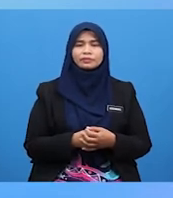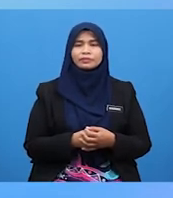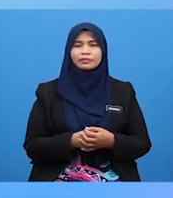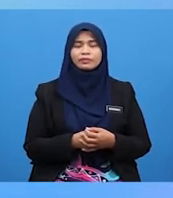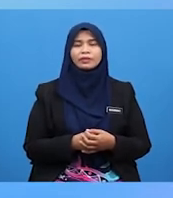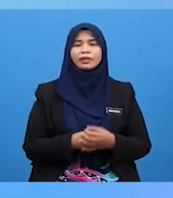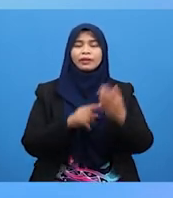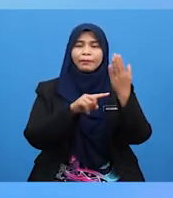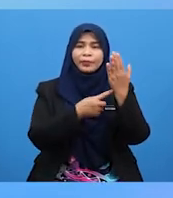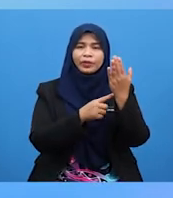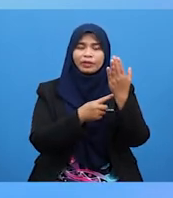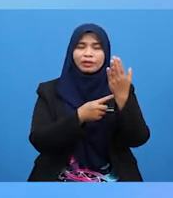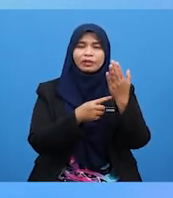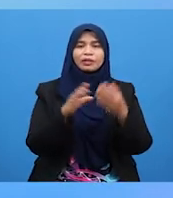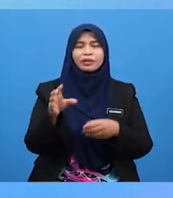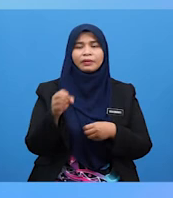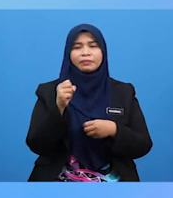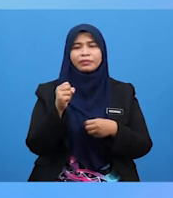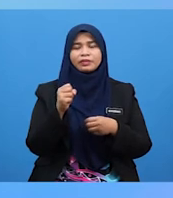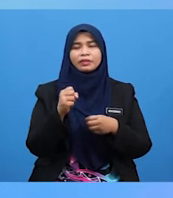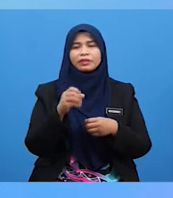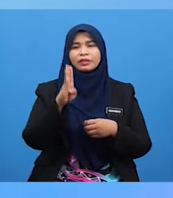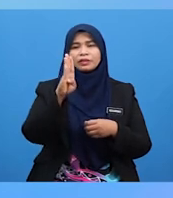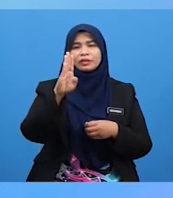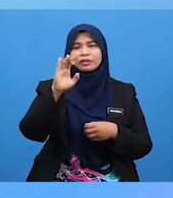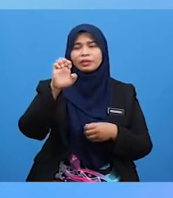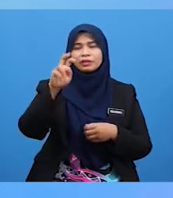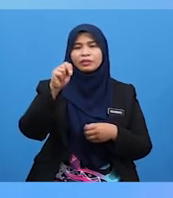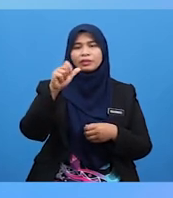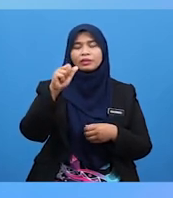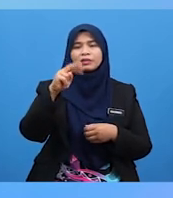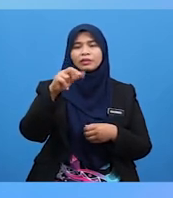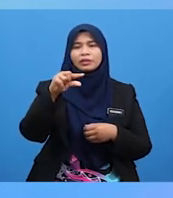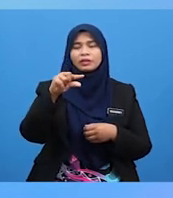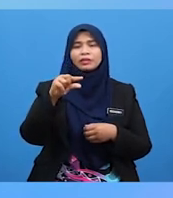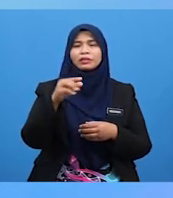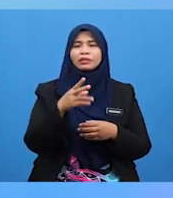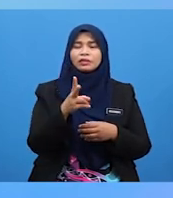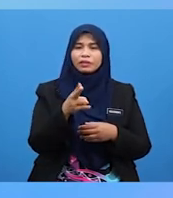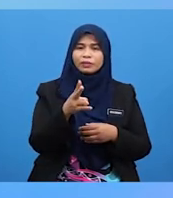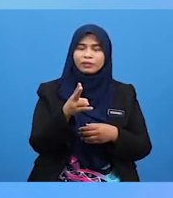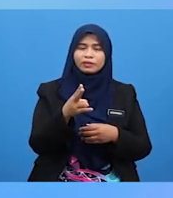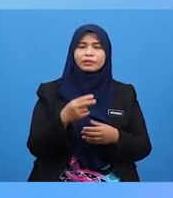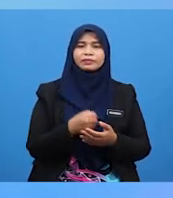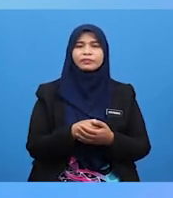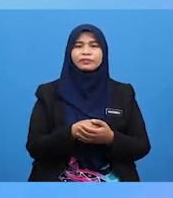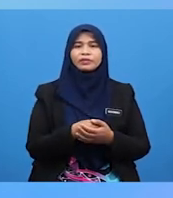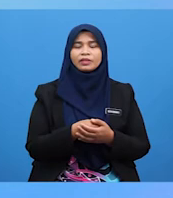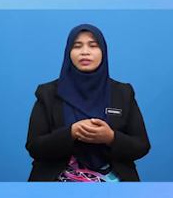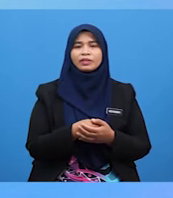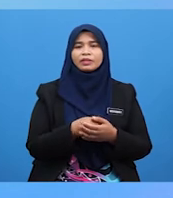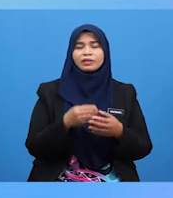Mula-mula Ambil Benang Dan Gunting Gunting Benang Agak-agak